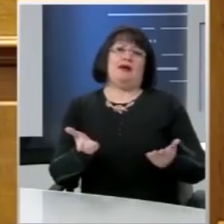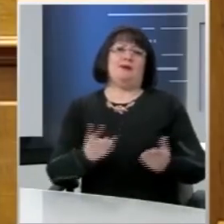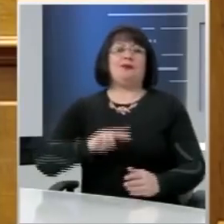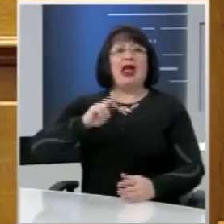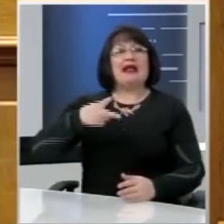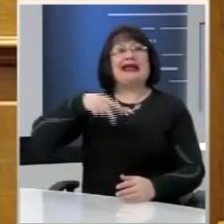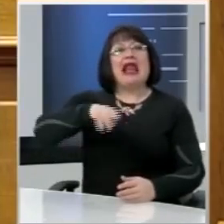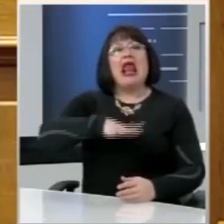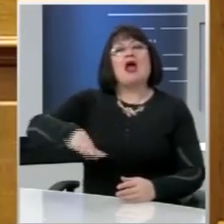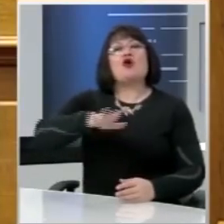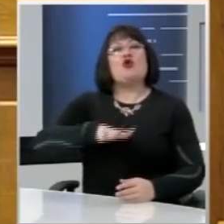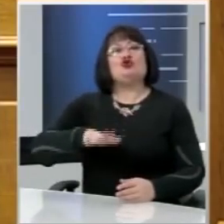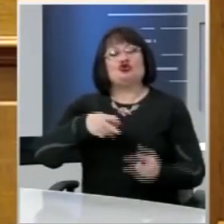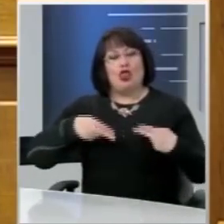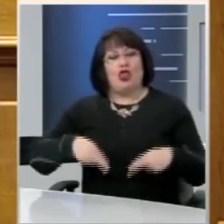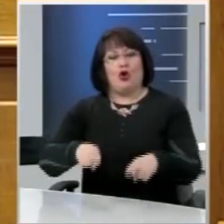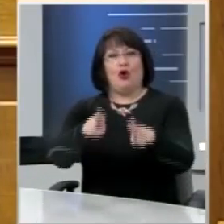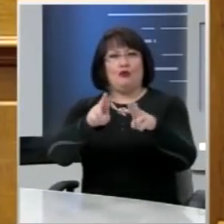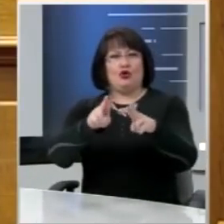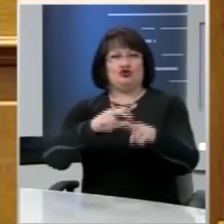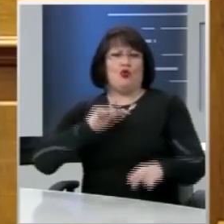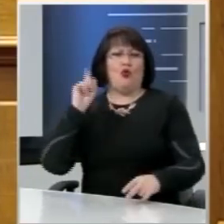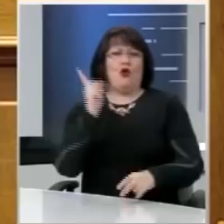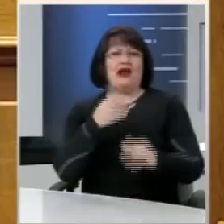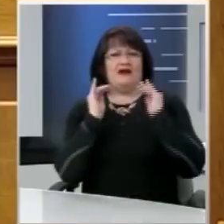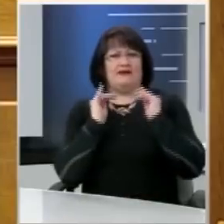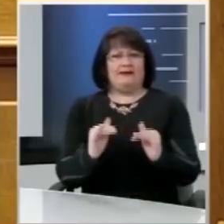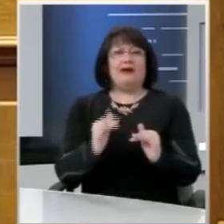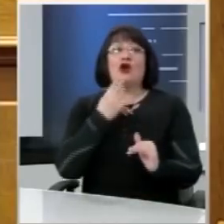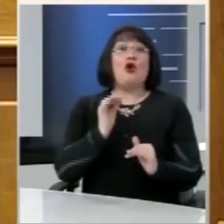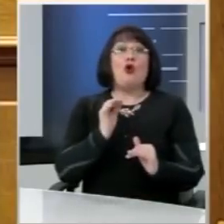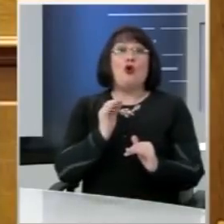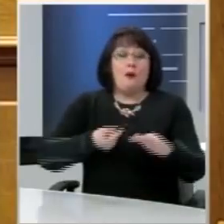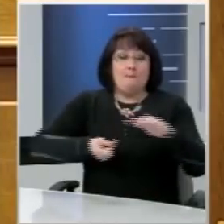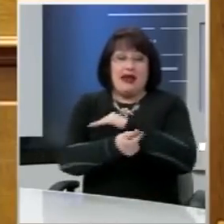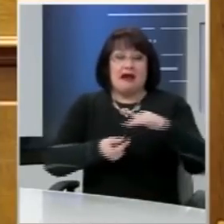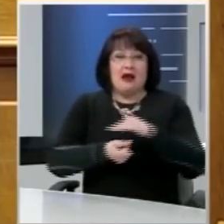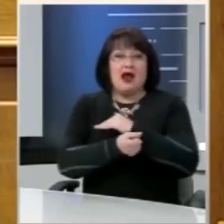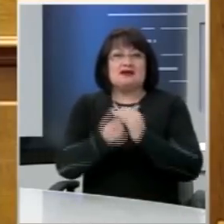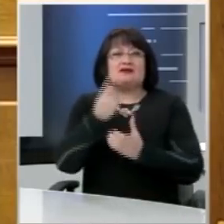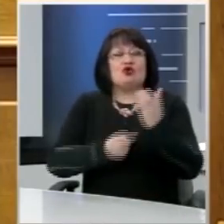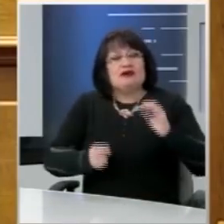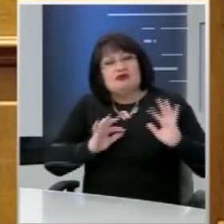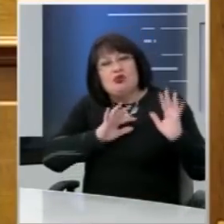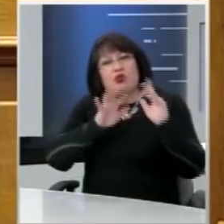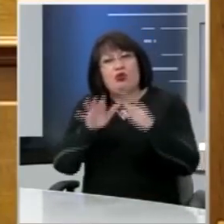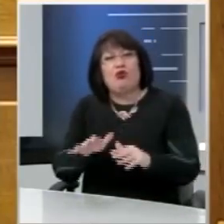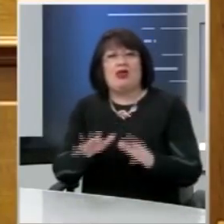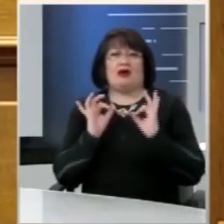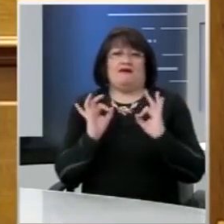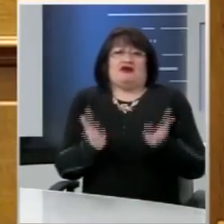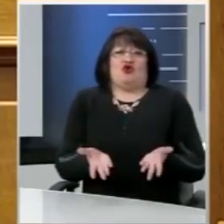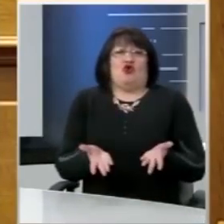αντιλαϊκού δρόμου που ακολουθήσατε όλοι σας γιατί η μετανάστευση και η προσφυγιά δεν είναι φυσικά